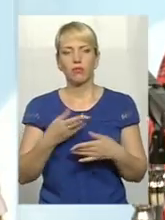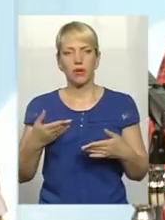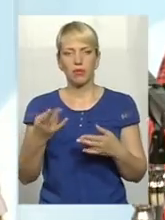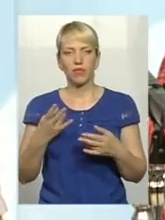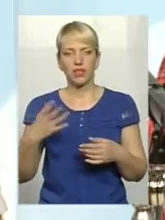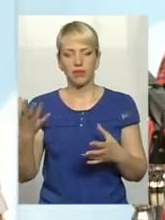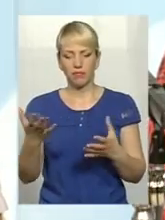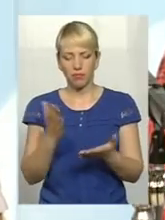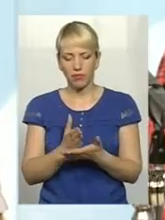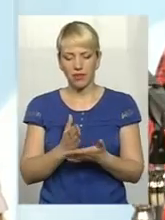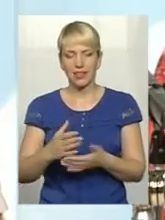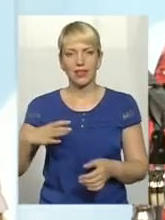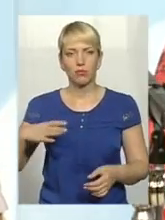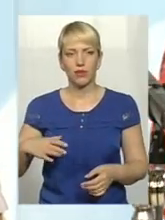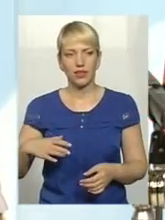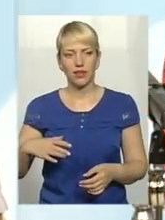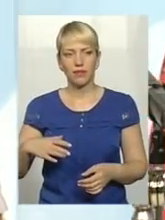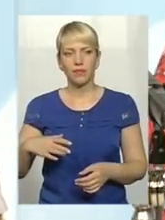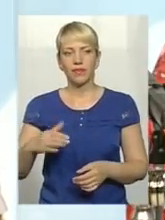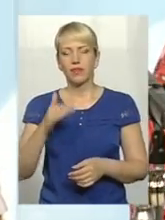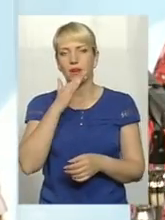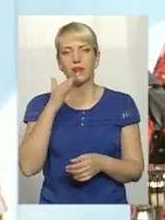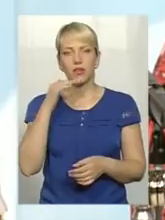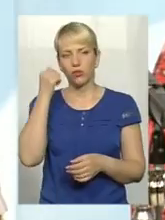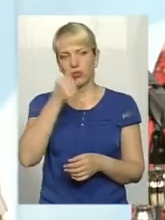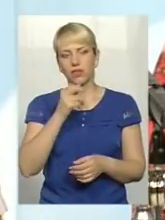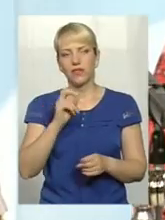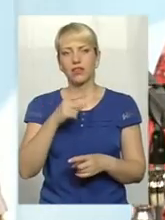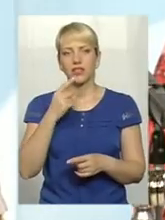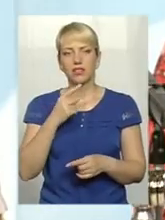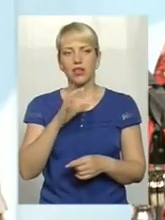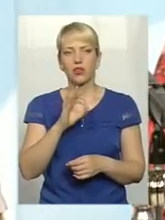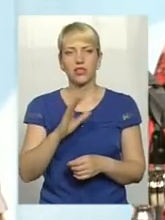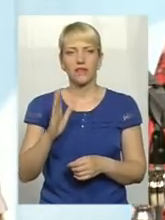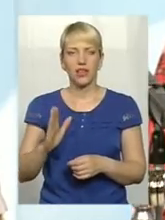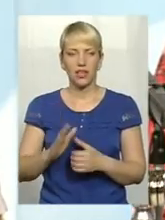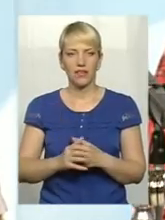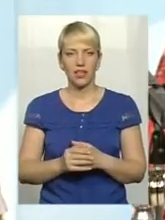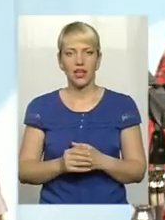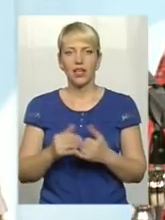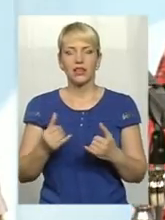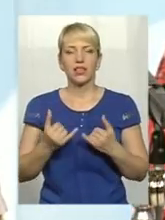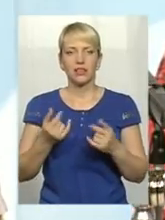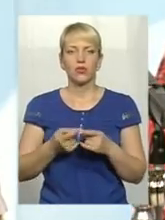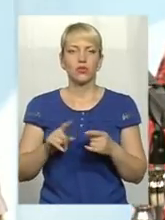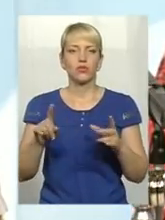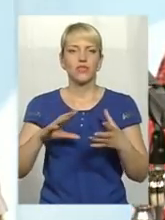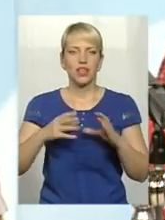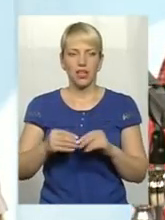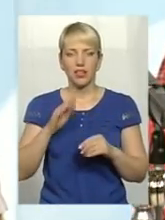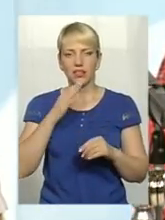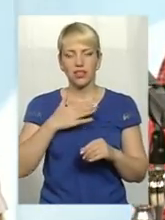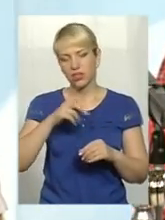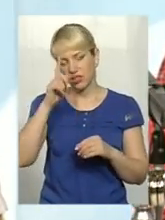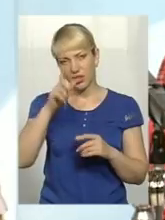терпінням на багато років, як сказала Оксана Валерівна, для того, щоб взагалі вся наша